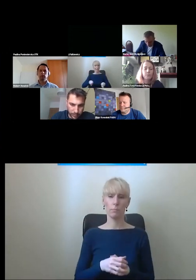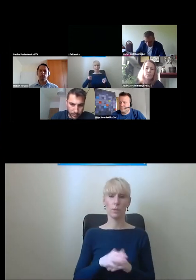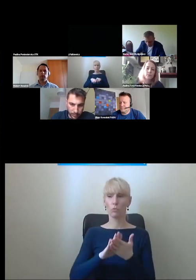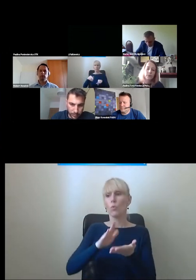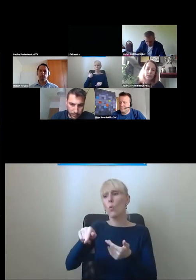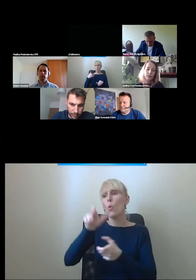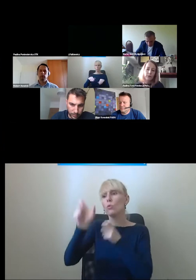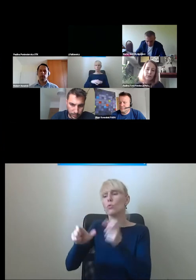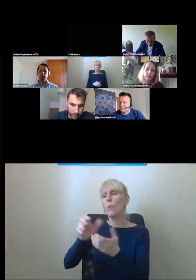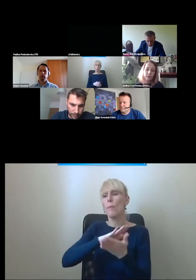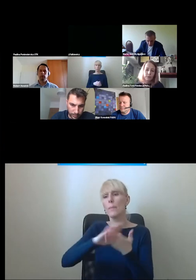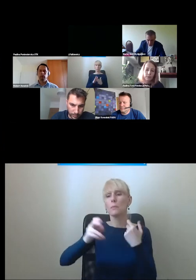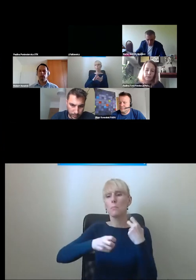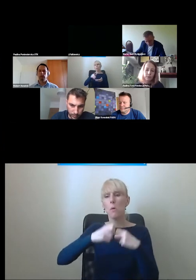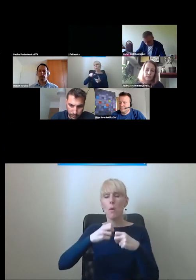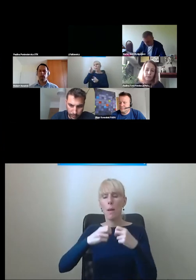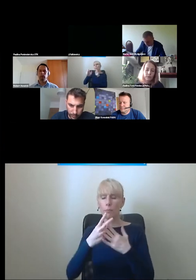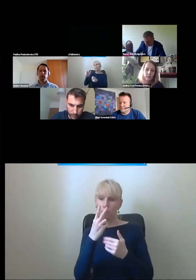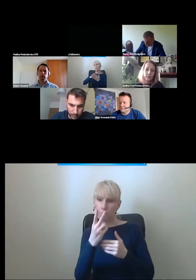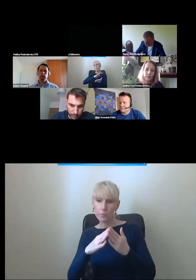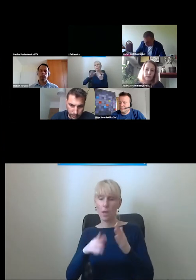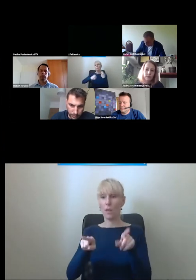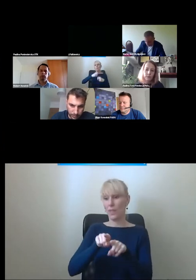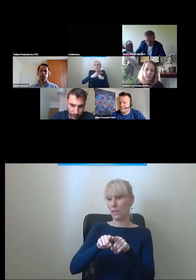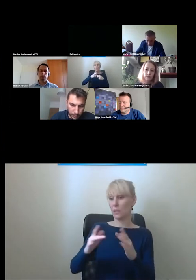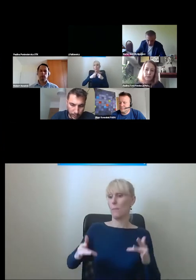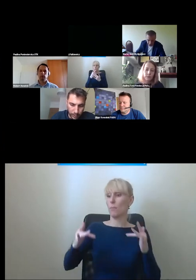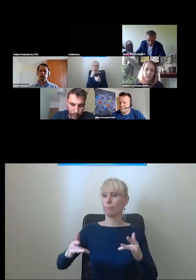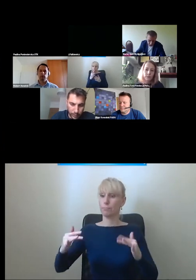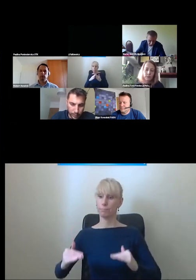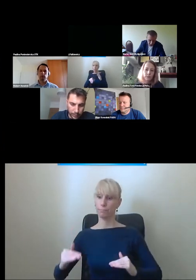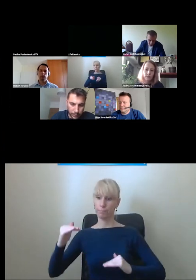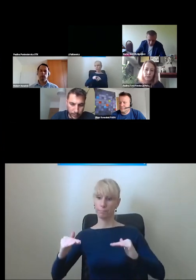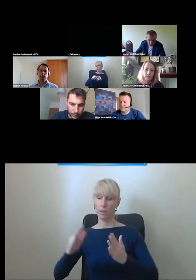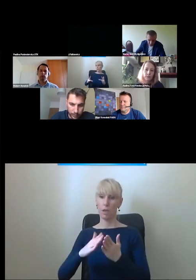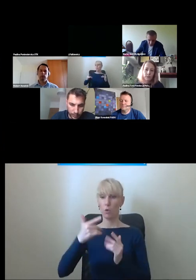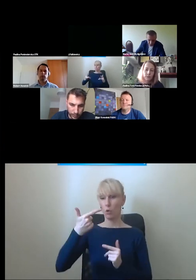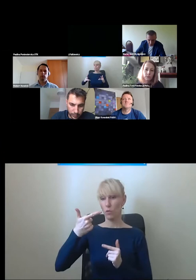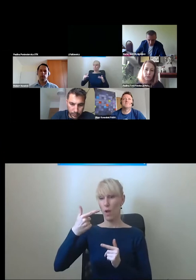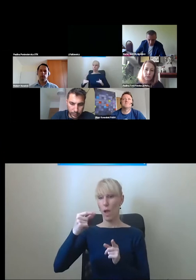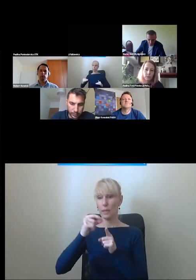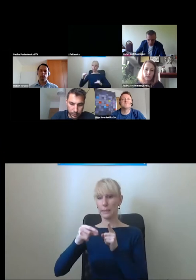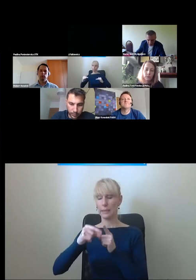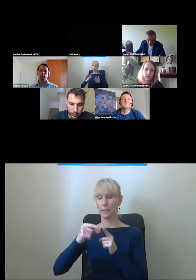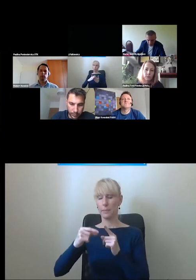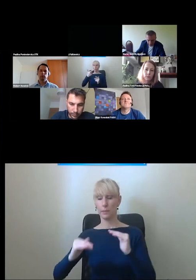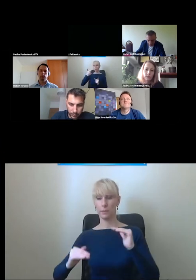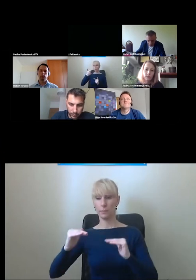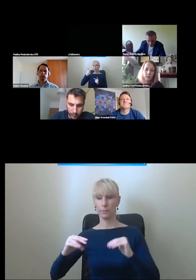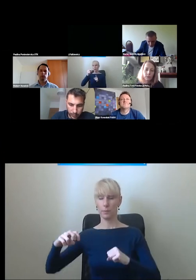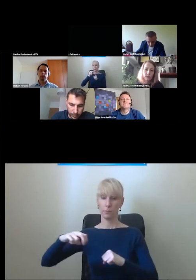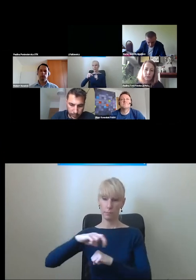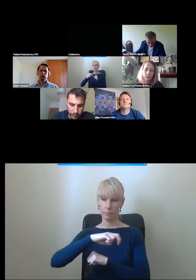te osoby właśnie bez problemu to rozpoznawały, a dzięki temu chociażby osoby na wózkach też zyskują, bo mamy ten standard 2 cm na przejściu dla pieszych jako